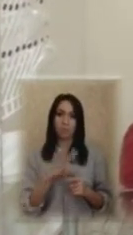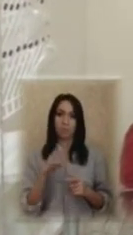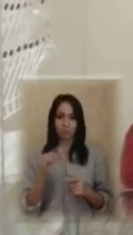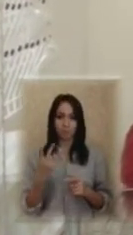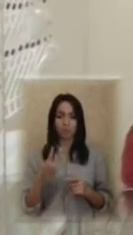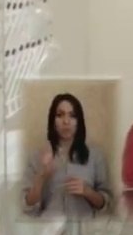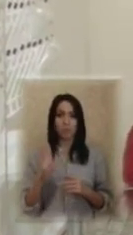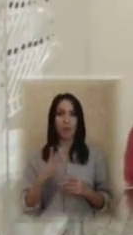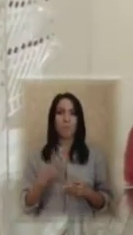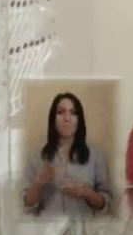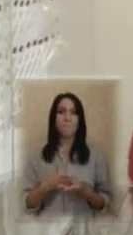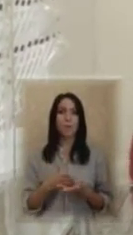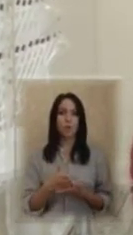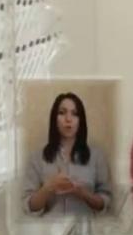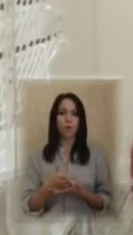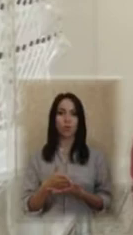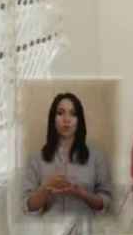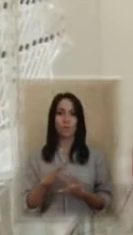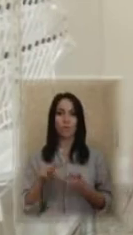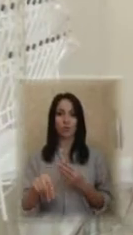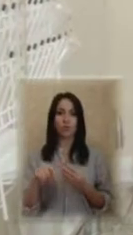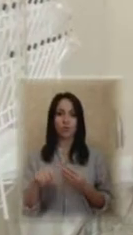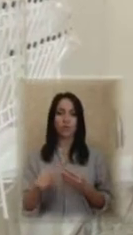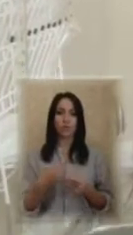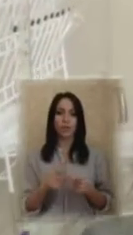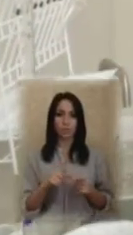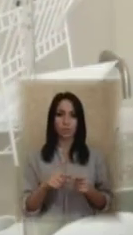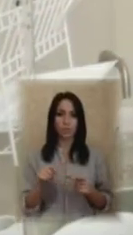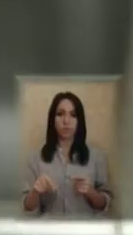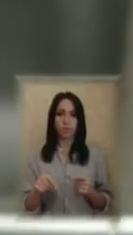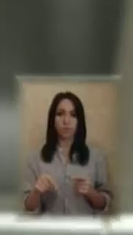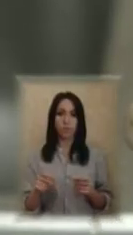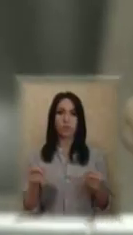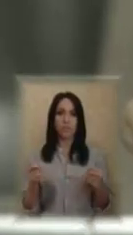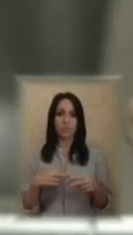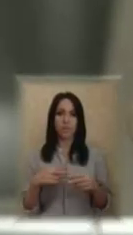вживлення туди отаких бусинок спеціальним прибором.